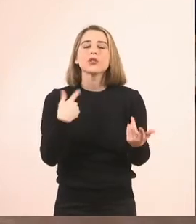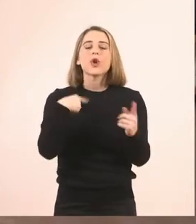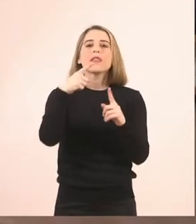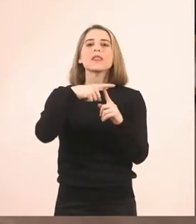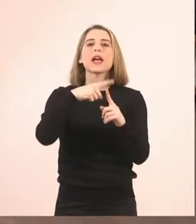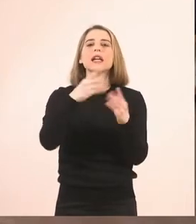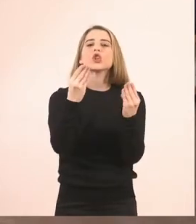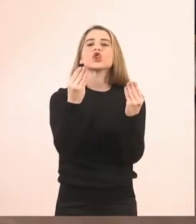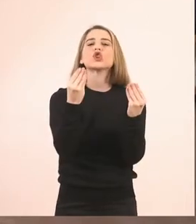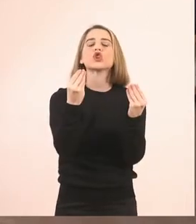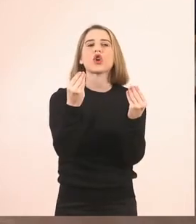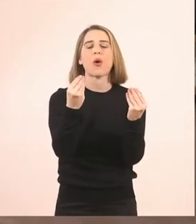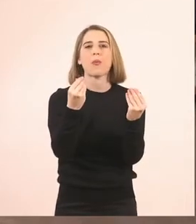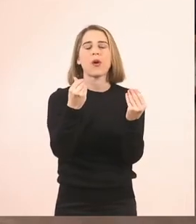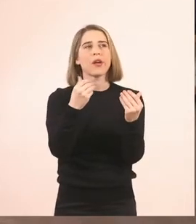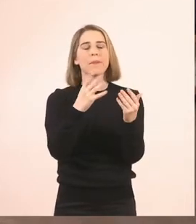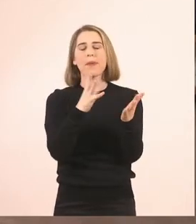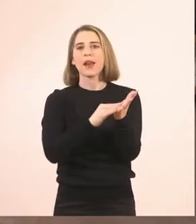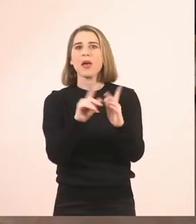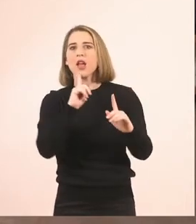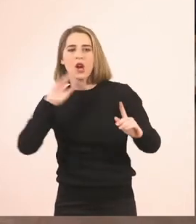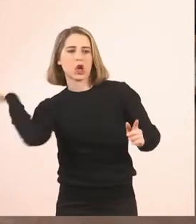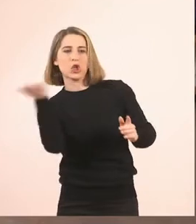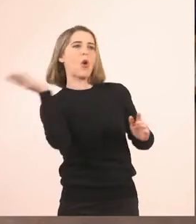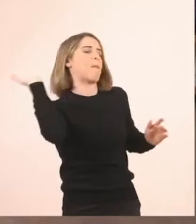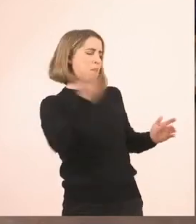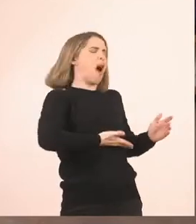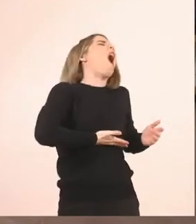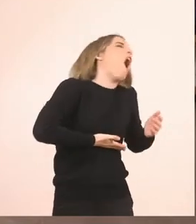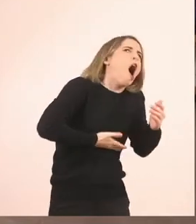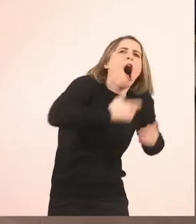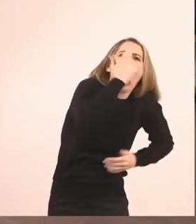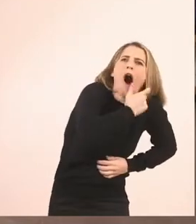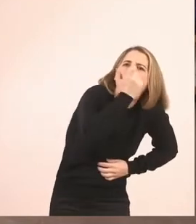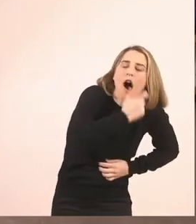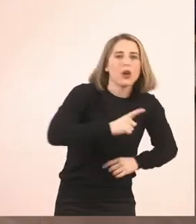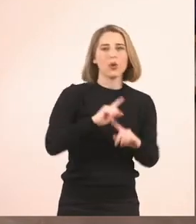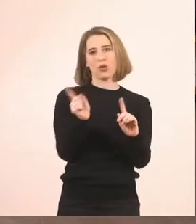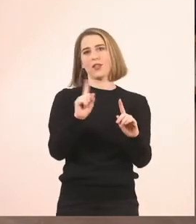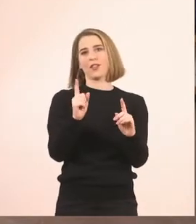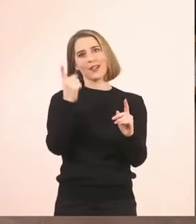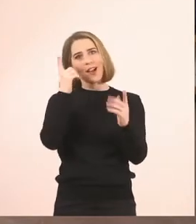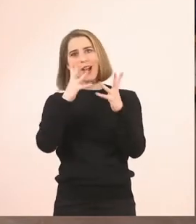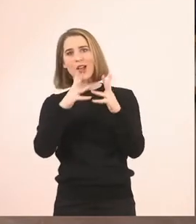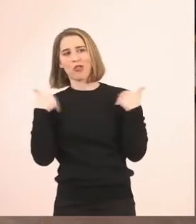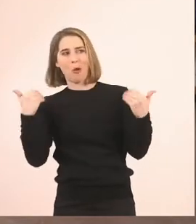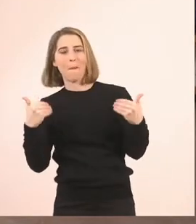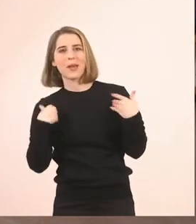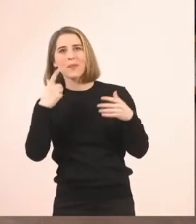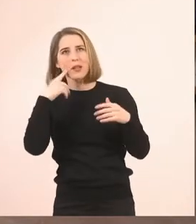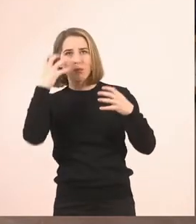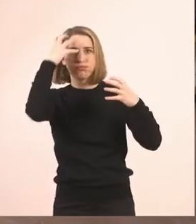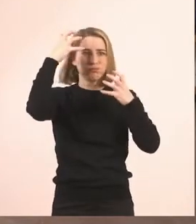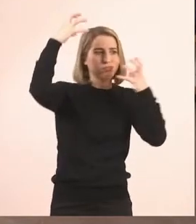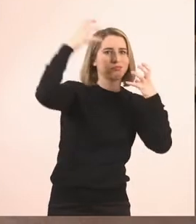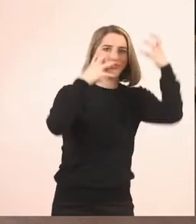πάμε, δεν δίνει ο άλλος μια μπουνιά στον άλλον για να κλάψει, έτσι. Αλλιώς θα ήταν όλοι ηθοποίοι, ξέρετε, με τα μάτια έτσι και τα λοιπάκια στο σχολείο, εκεί που παίζουμε